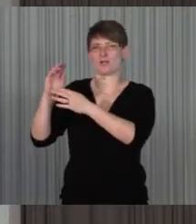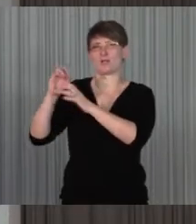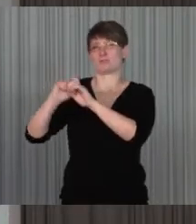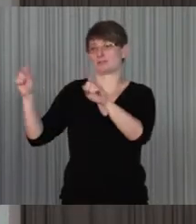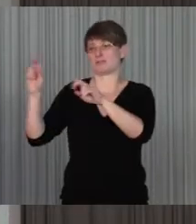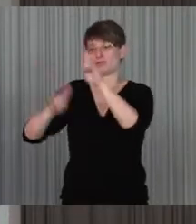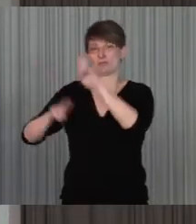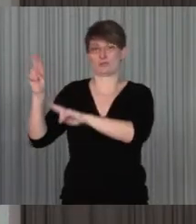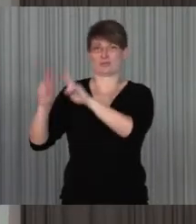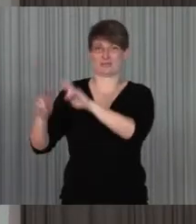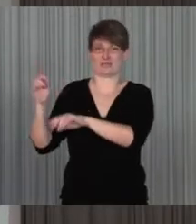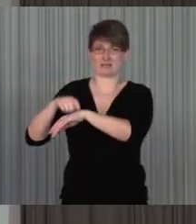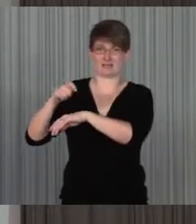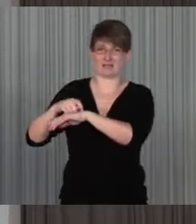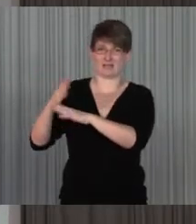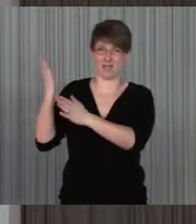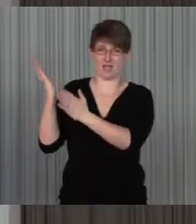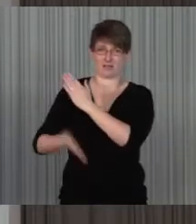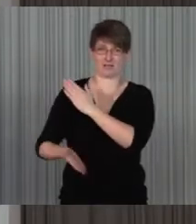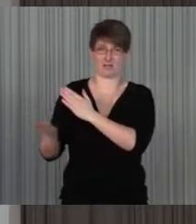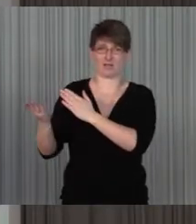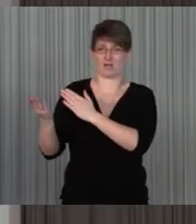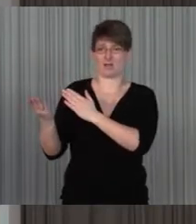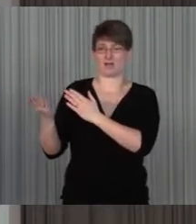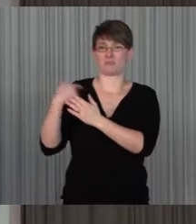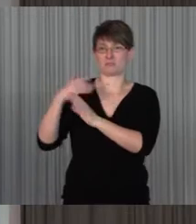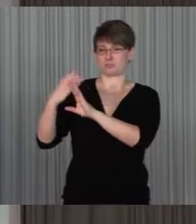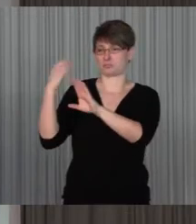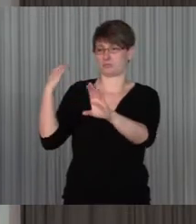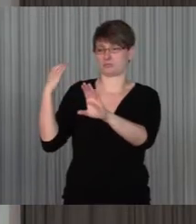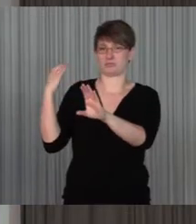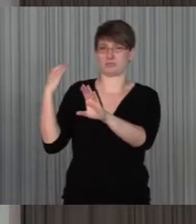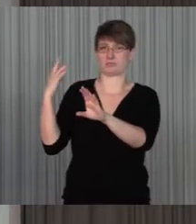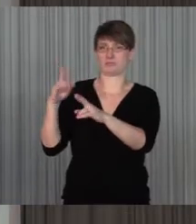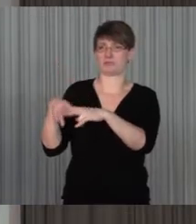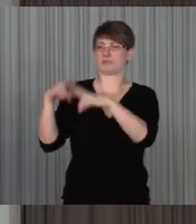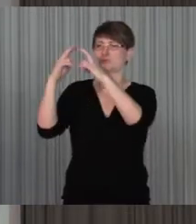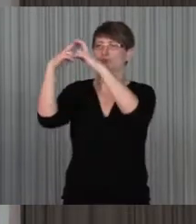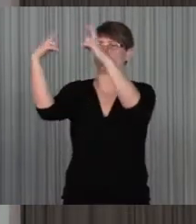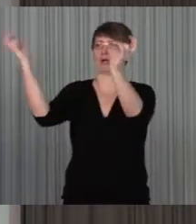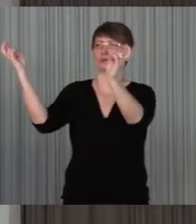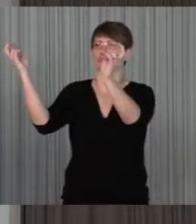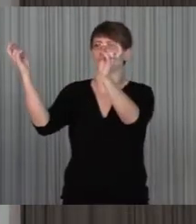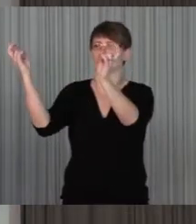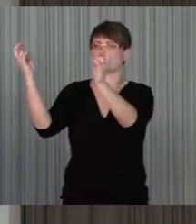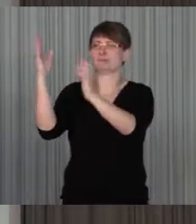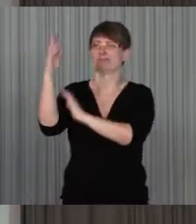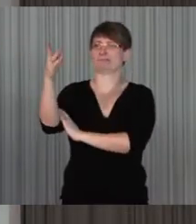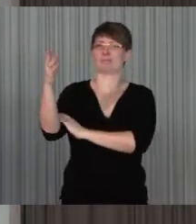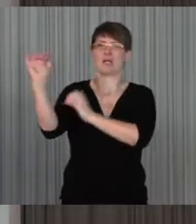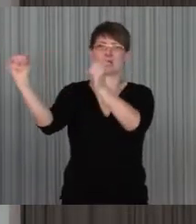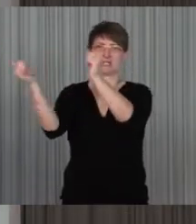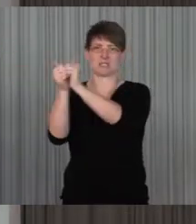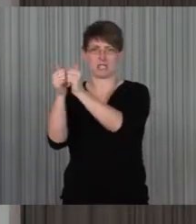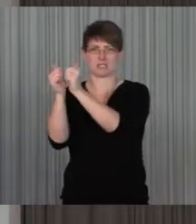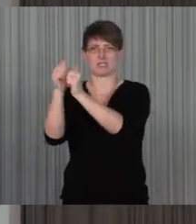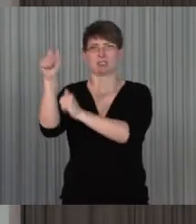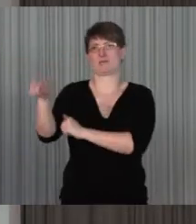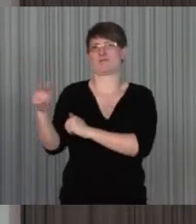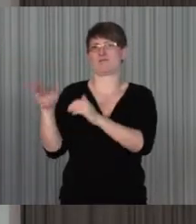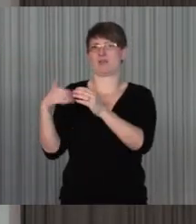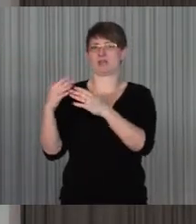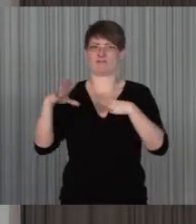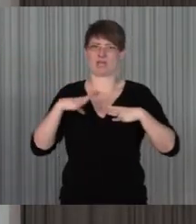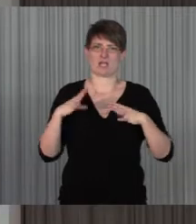Bus, der die Schüler abholt sozusagen an den Schulen und dann sitzen sie erst mal zu Hause, da fehlt möglicherweise eine Assistenz, auch eine Assistenz auf dem